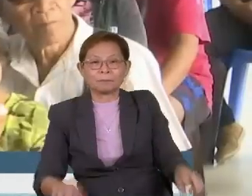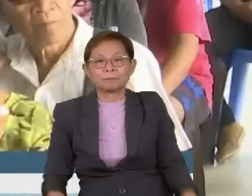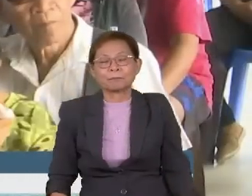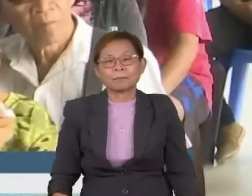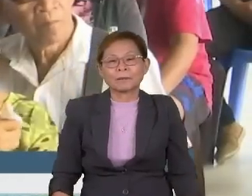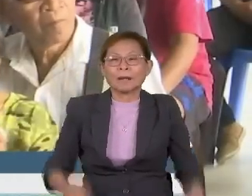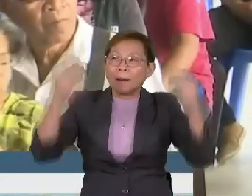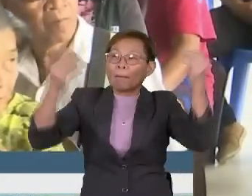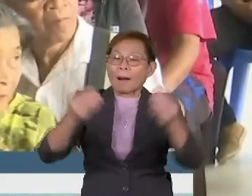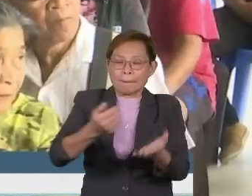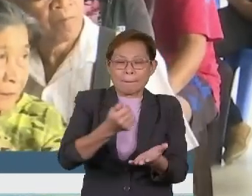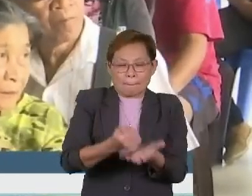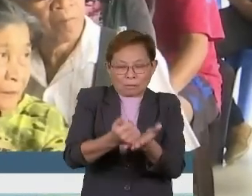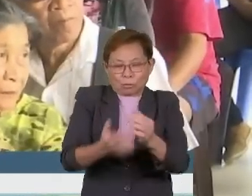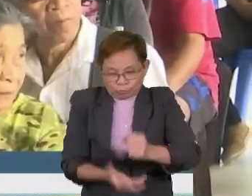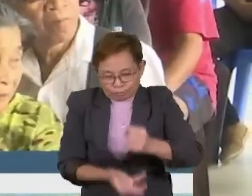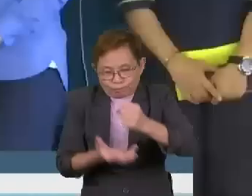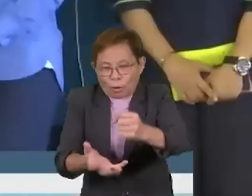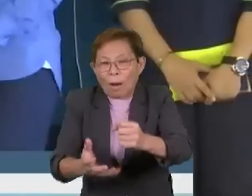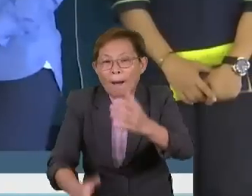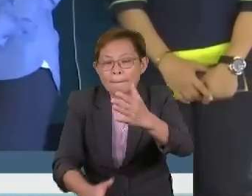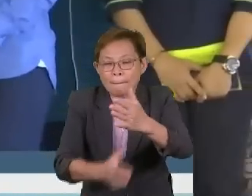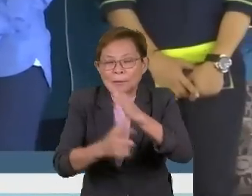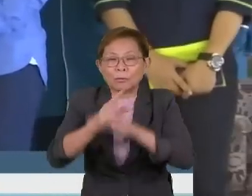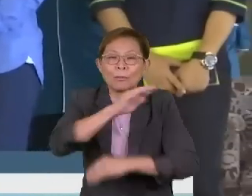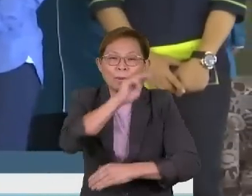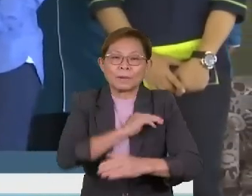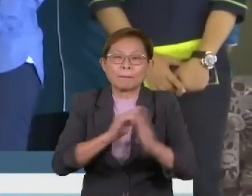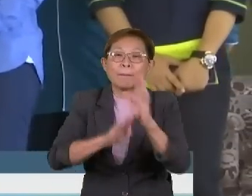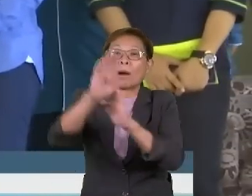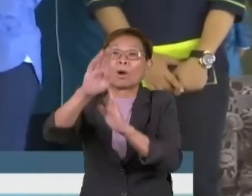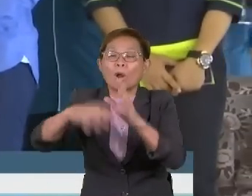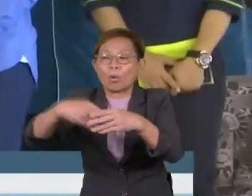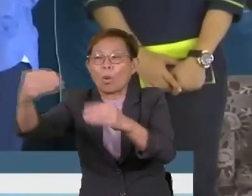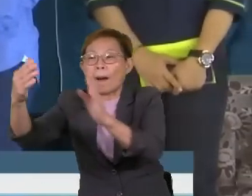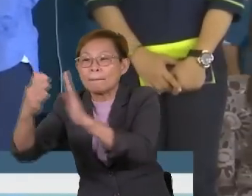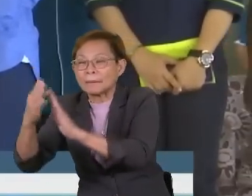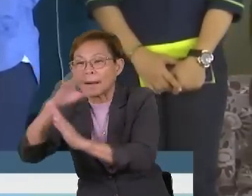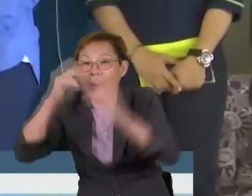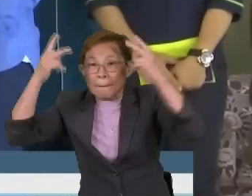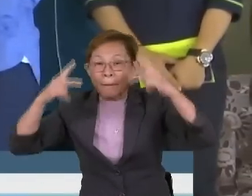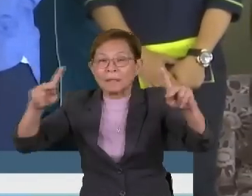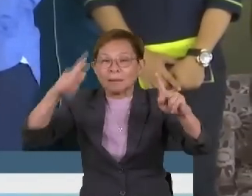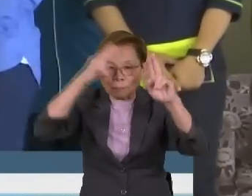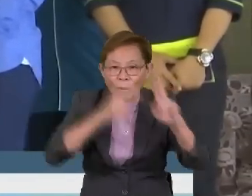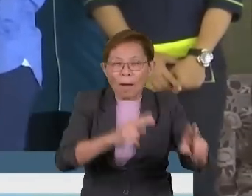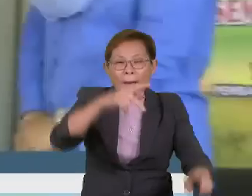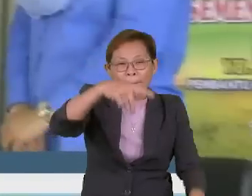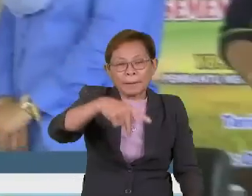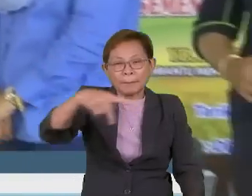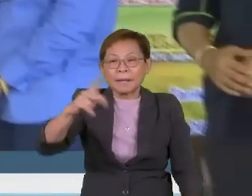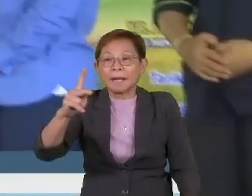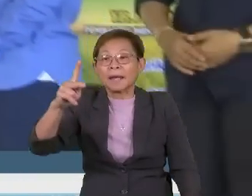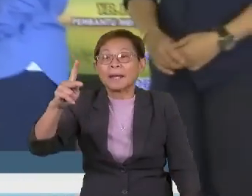Majlis penyerahan bantuan disempurnakan Pembantu Menteri Pembangunan Luar Bandar yang juga Presiden Kehormat PPK Pitas,